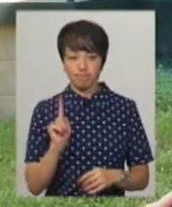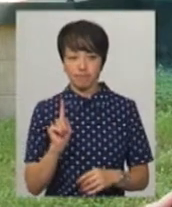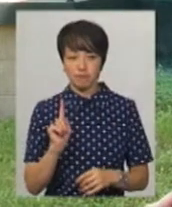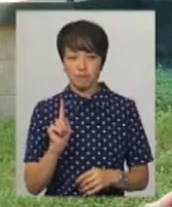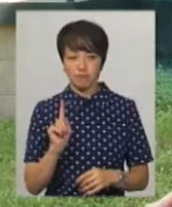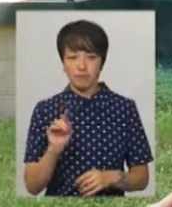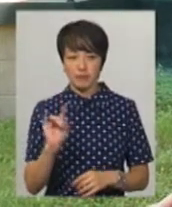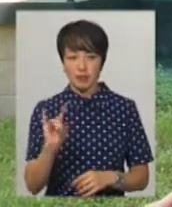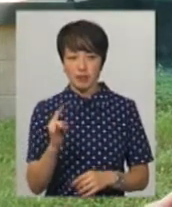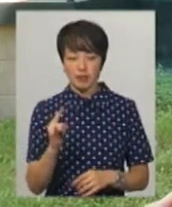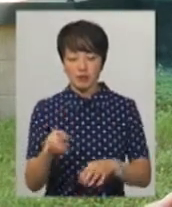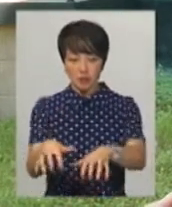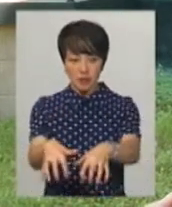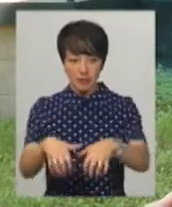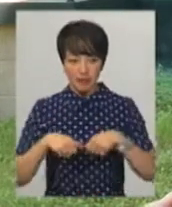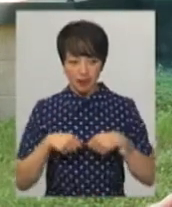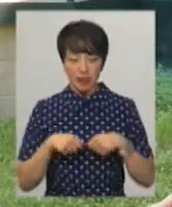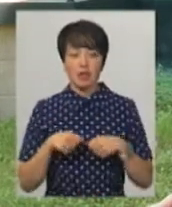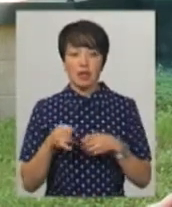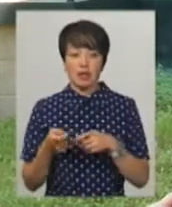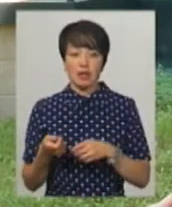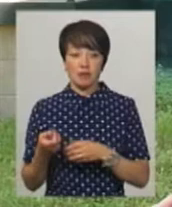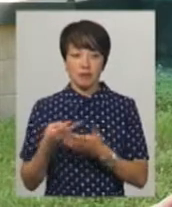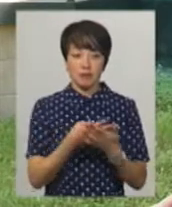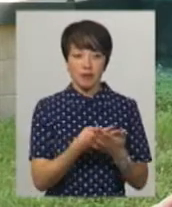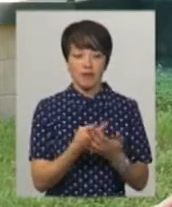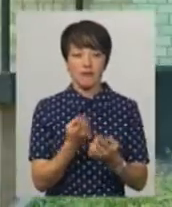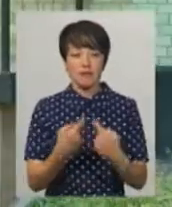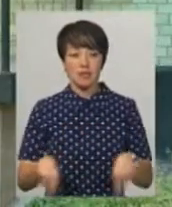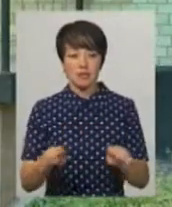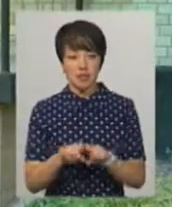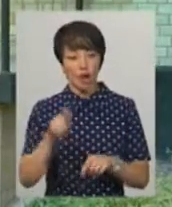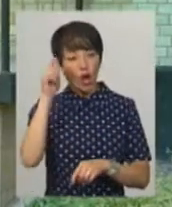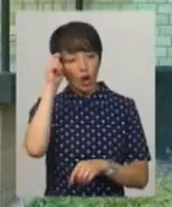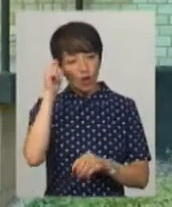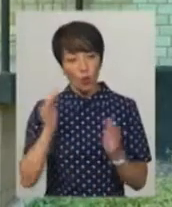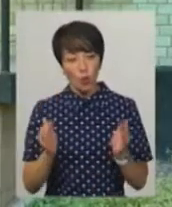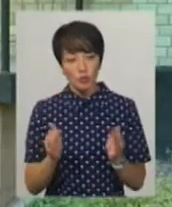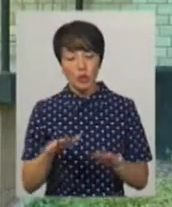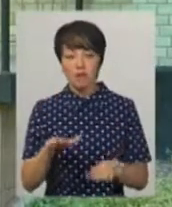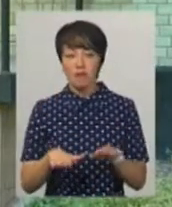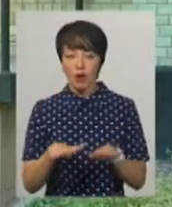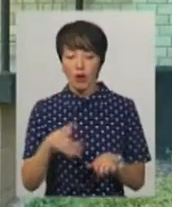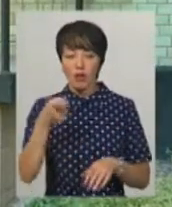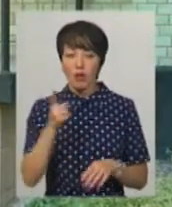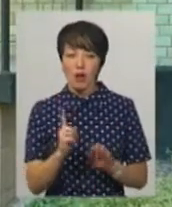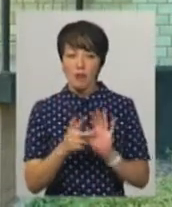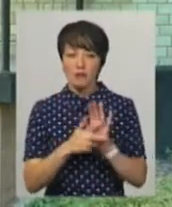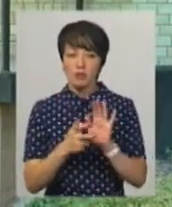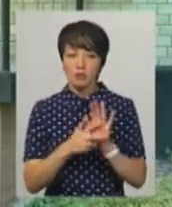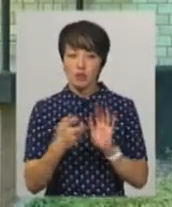дитя забрали і доставили у відділення. Хлопчик, вагою кілограм